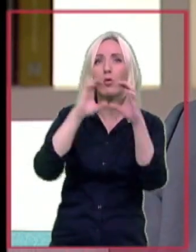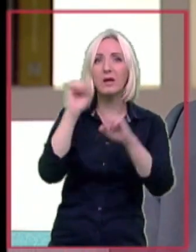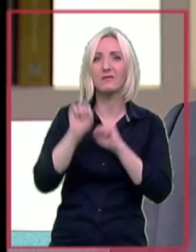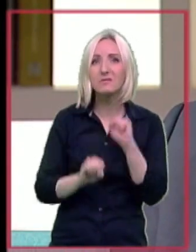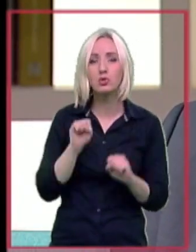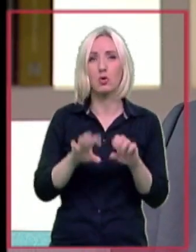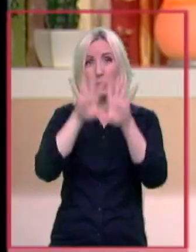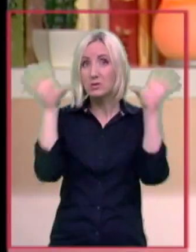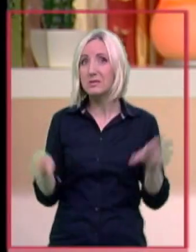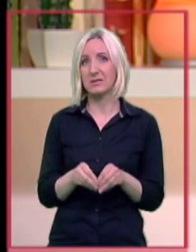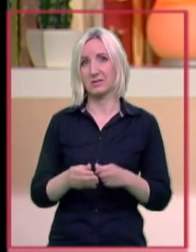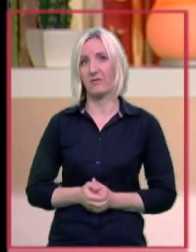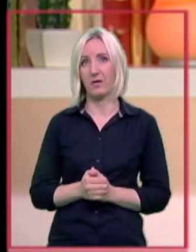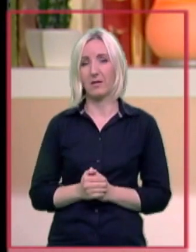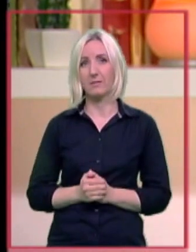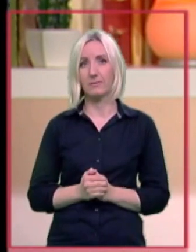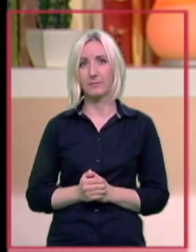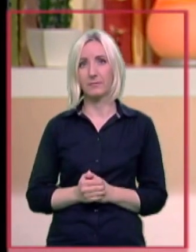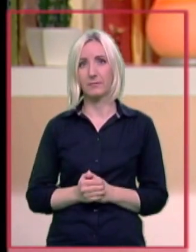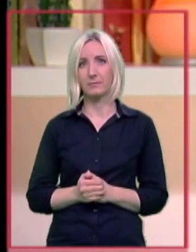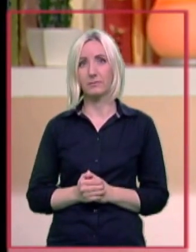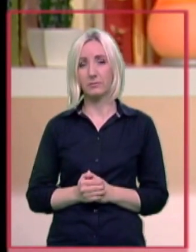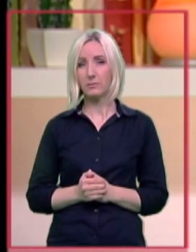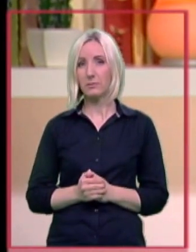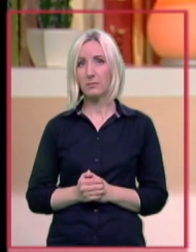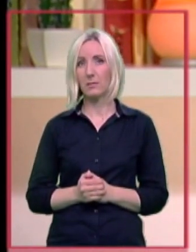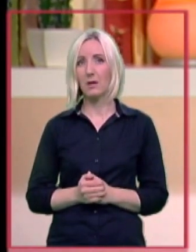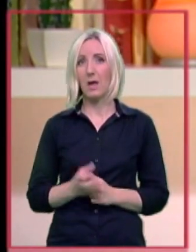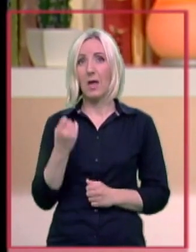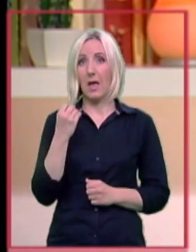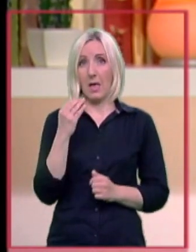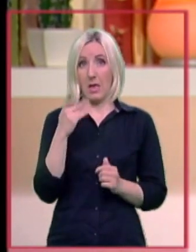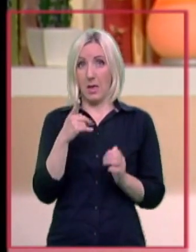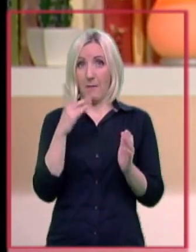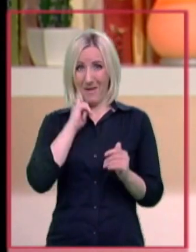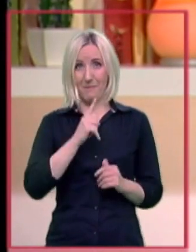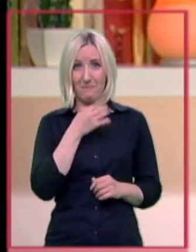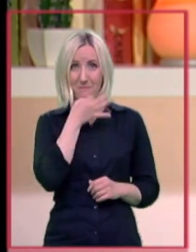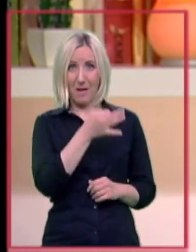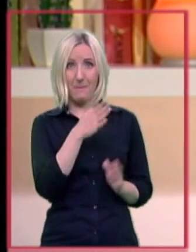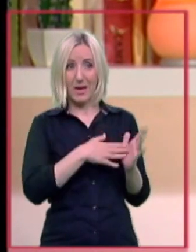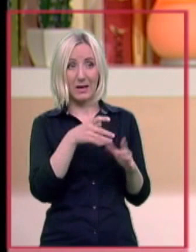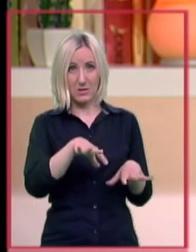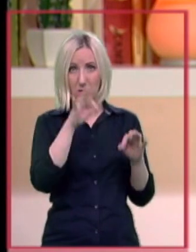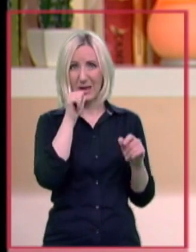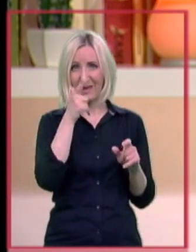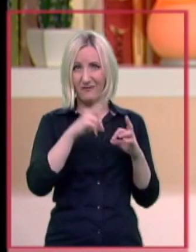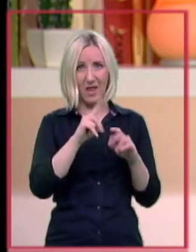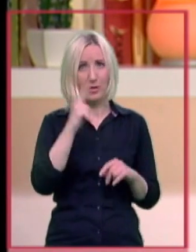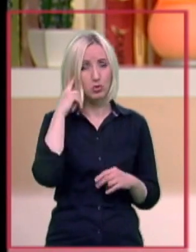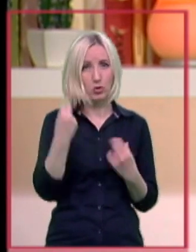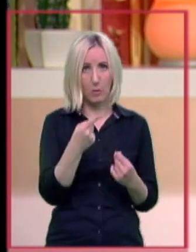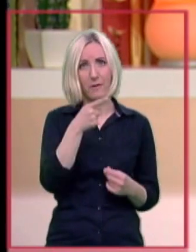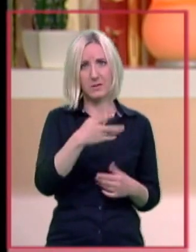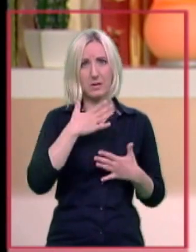sposobnosti i sve ostalo. Marija, kada ste otkrili da Iva ne čuje dobro, predposljedno da ste hteli taj